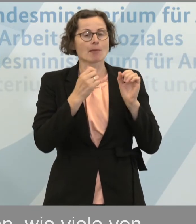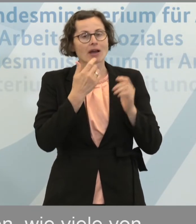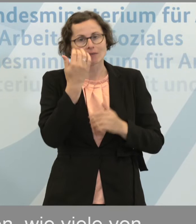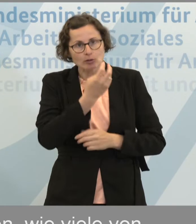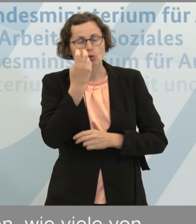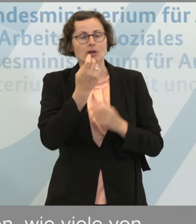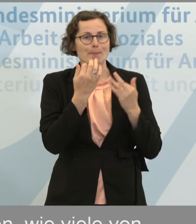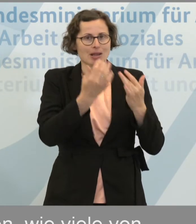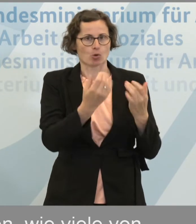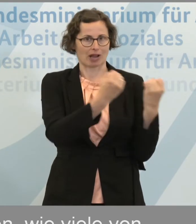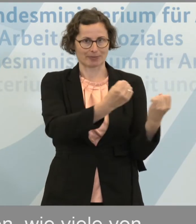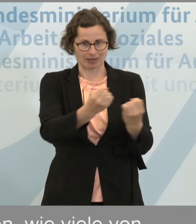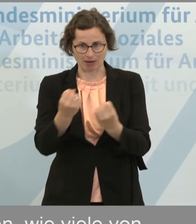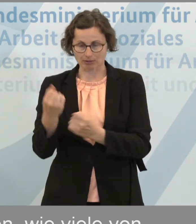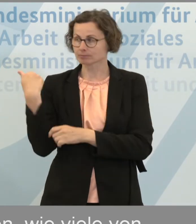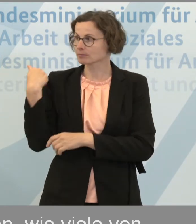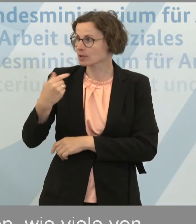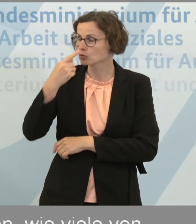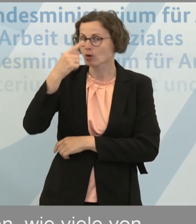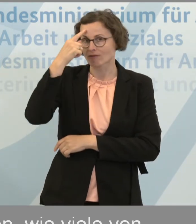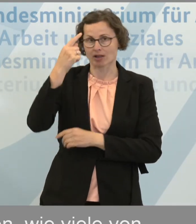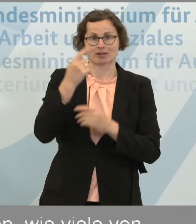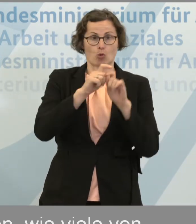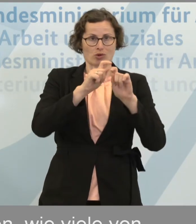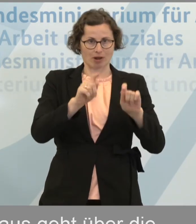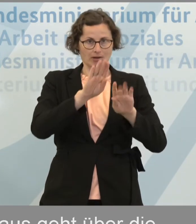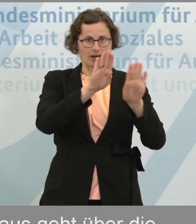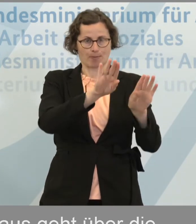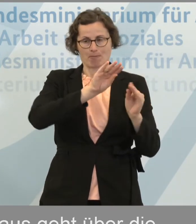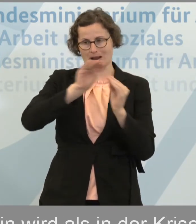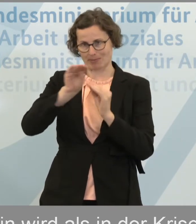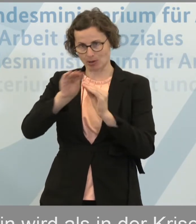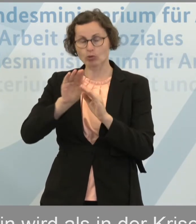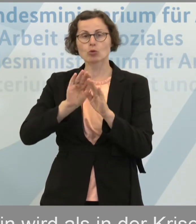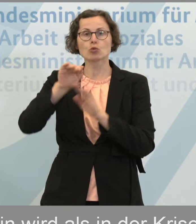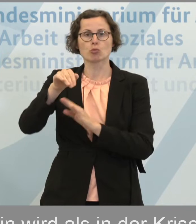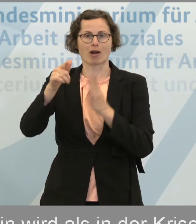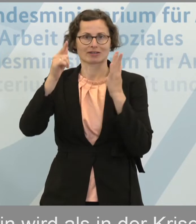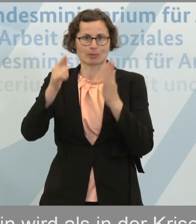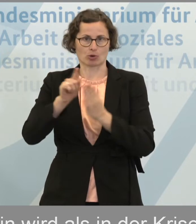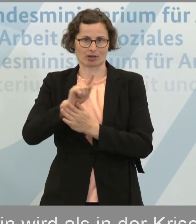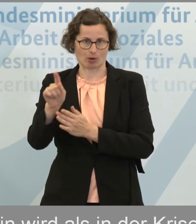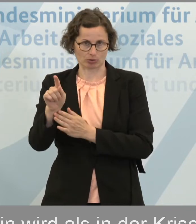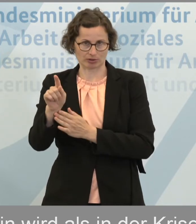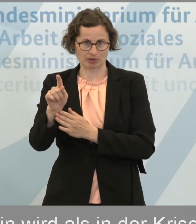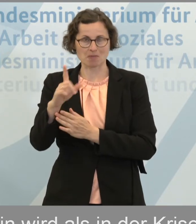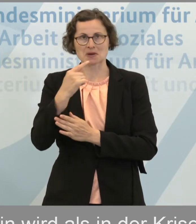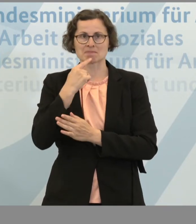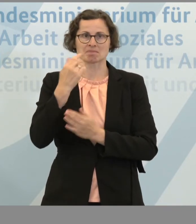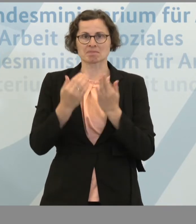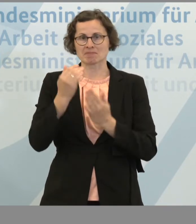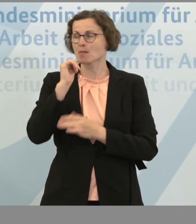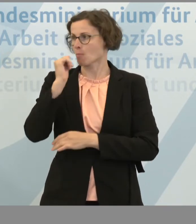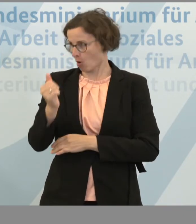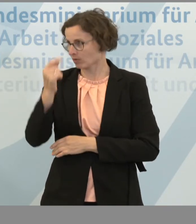Wir kennen bisher nur die Anmeldung von Unternehmen für Kurzarbeit, liegt über 700.000. Und ich rechne damit, dass wir morgen